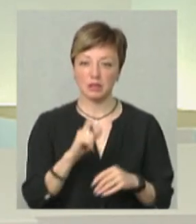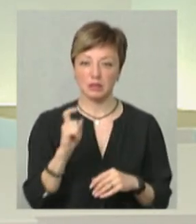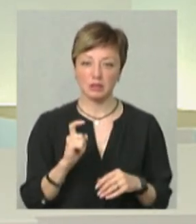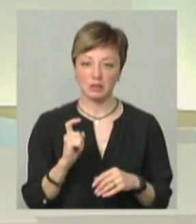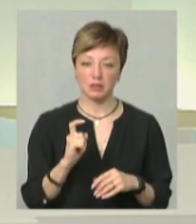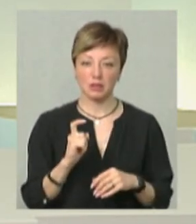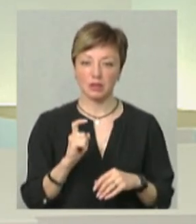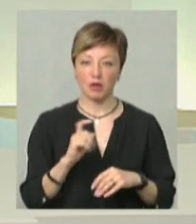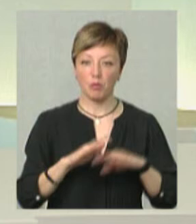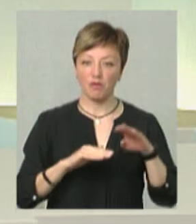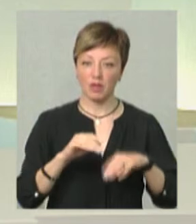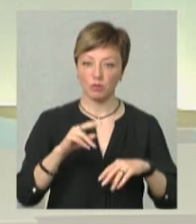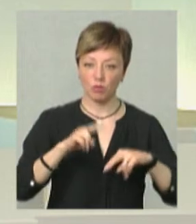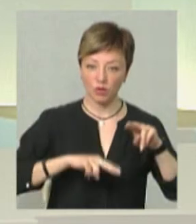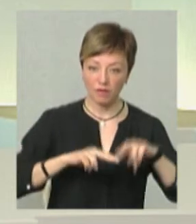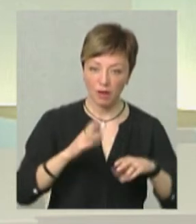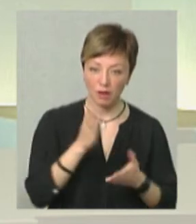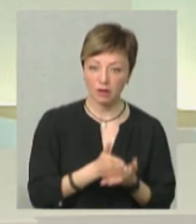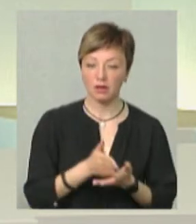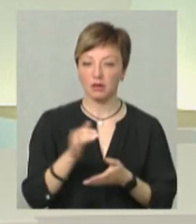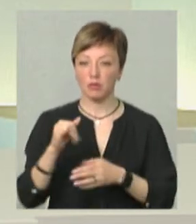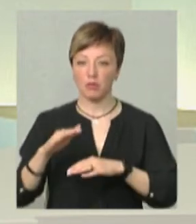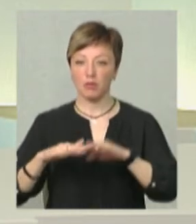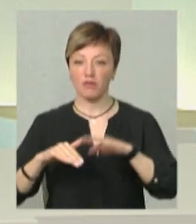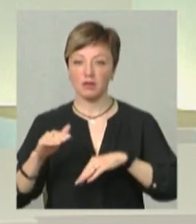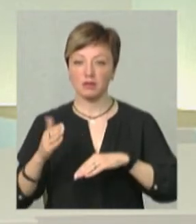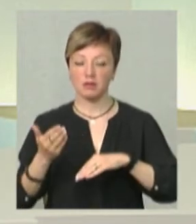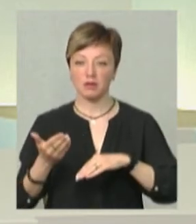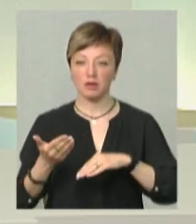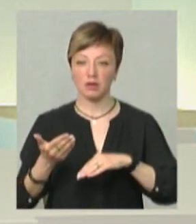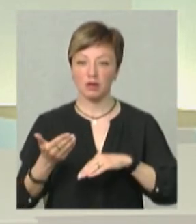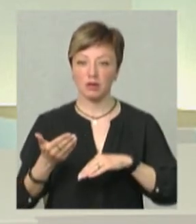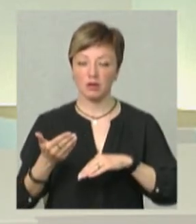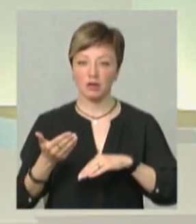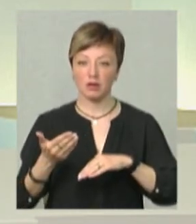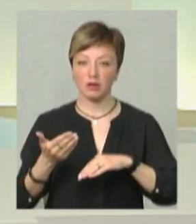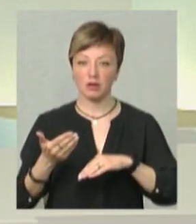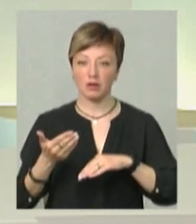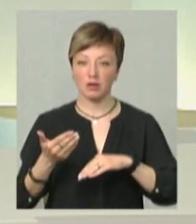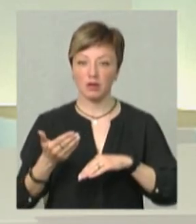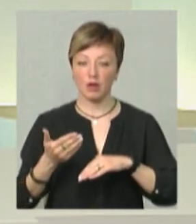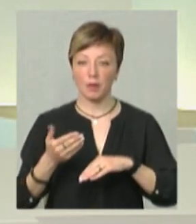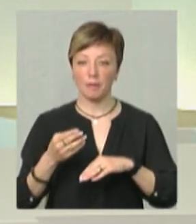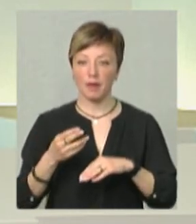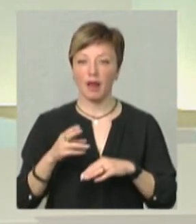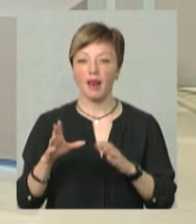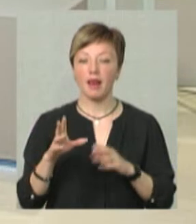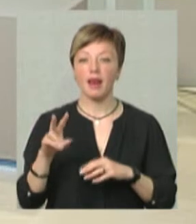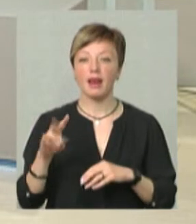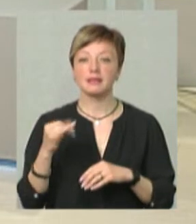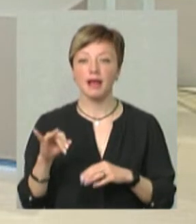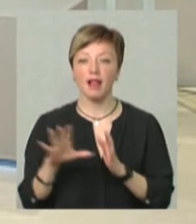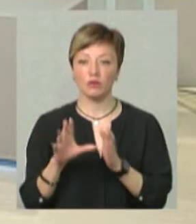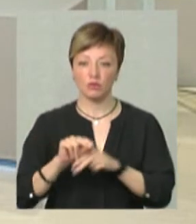з професії будівельного спрямування і з професії, яким навчає Хмельницький професійний ліцеї електроніки.